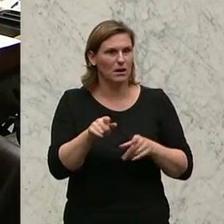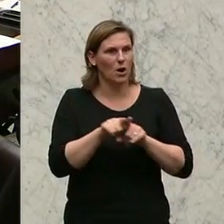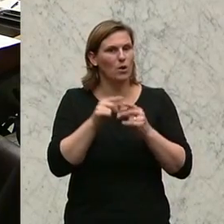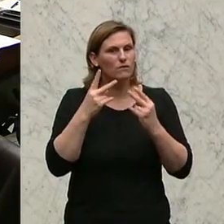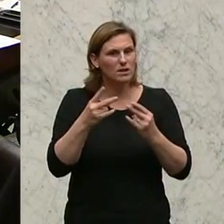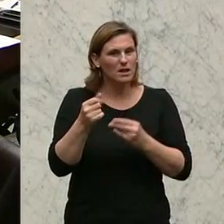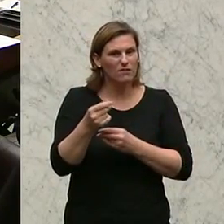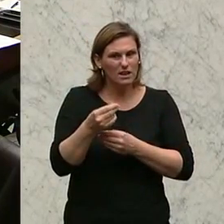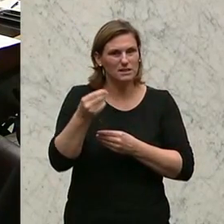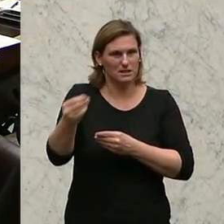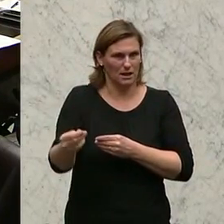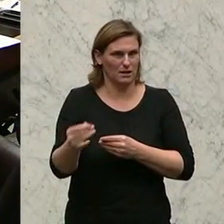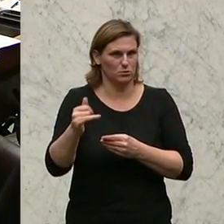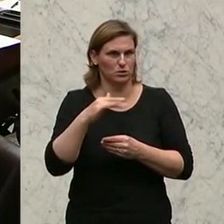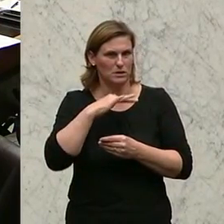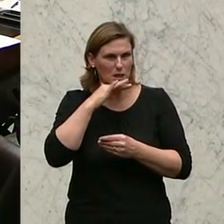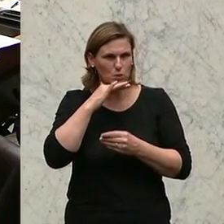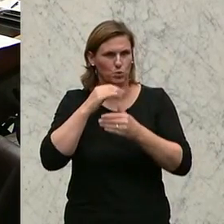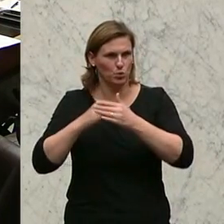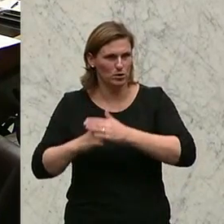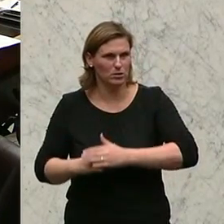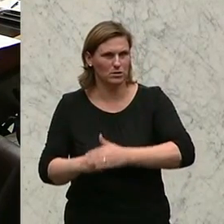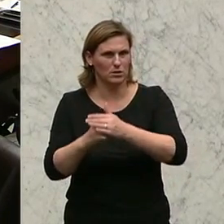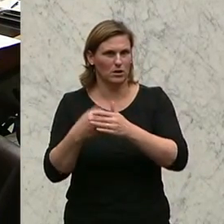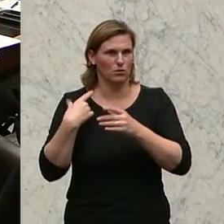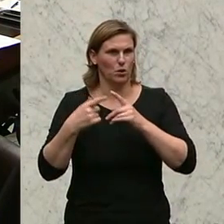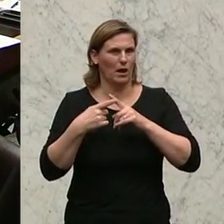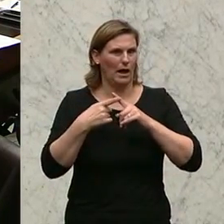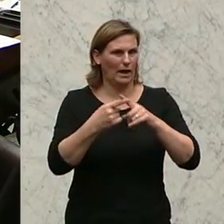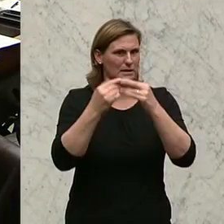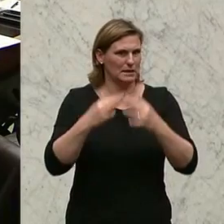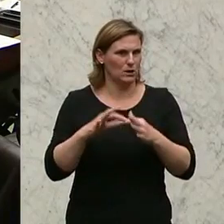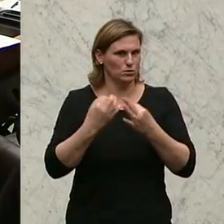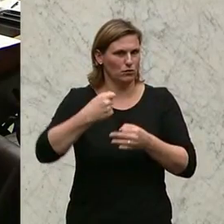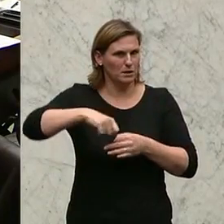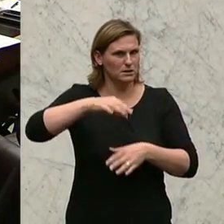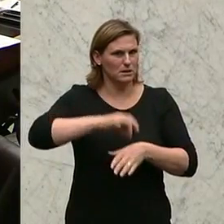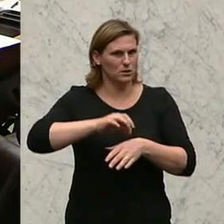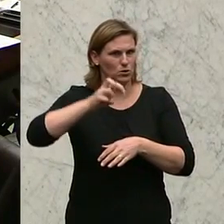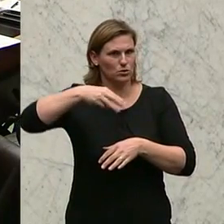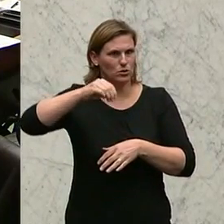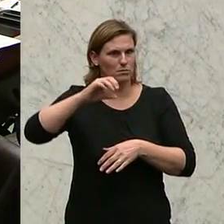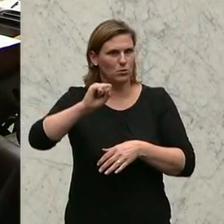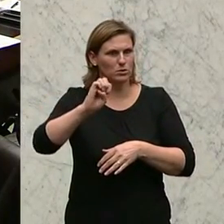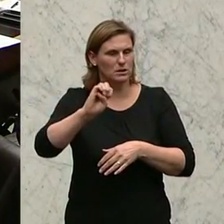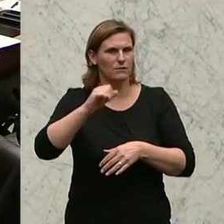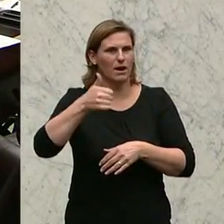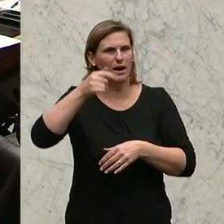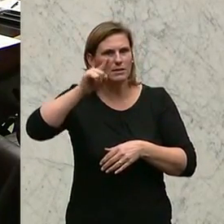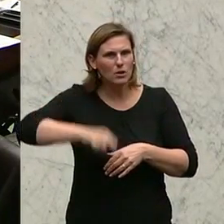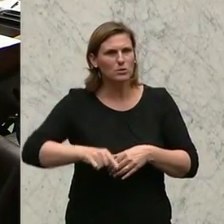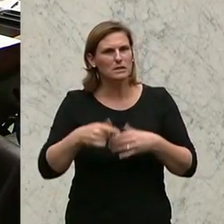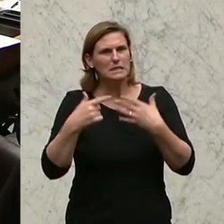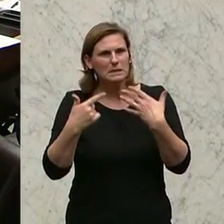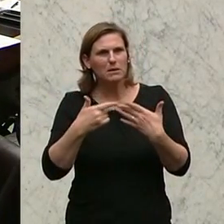auch die finanzielle Ausstattung. Ex-Rechnungshof-Präsident Dr. Moser hat 1007 Empfehlungen